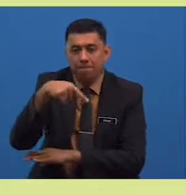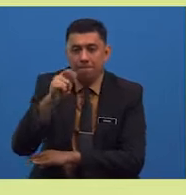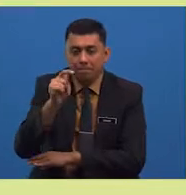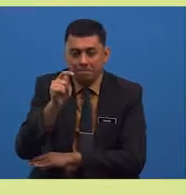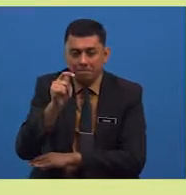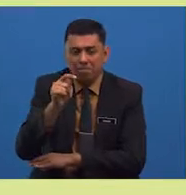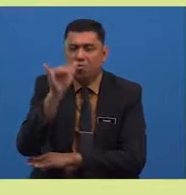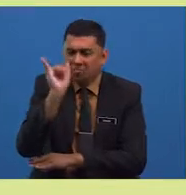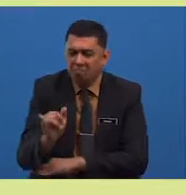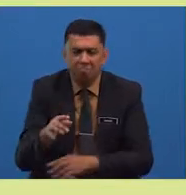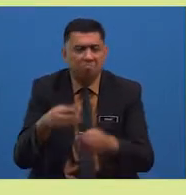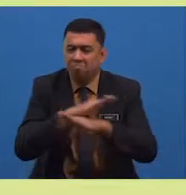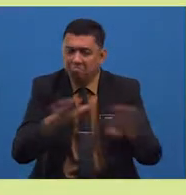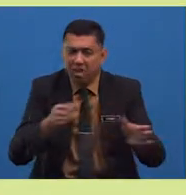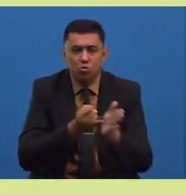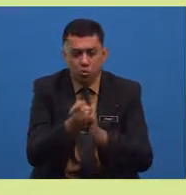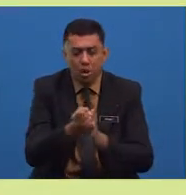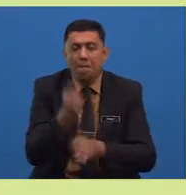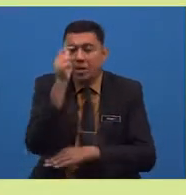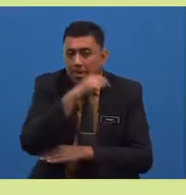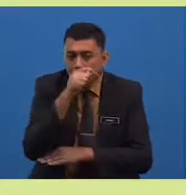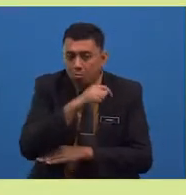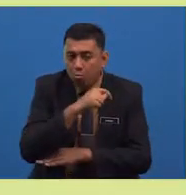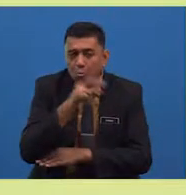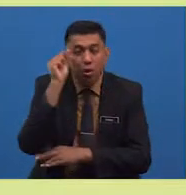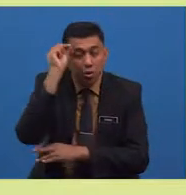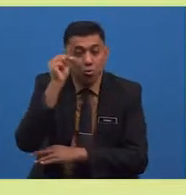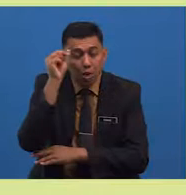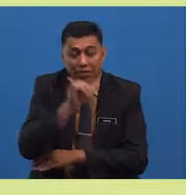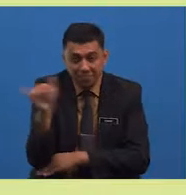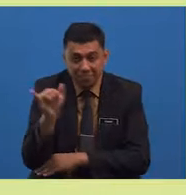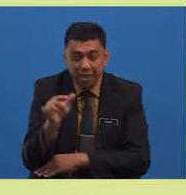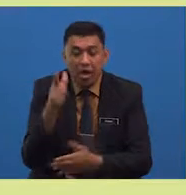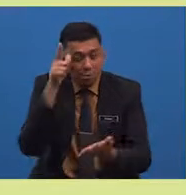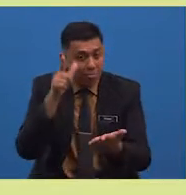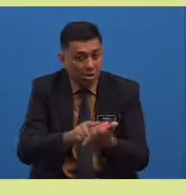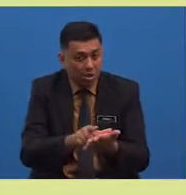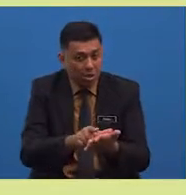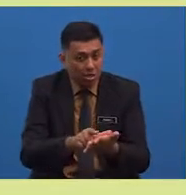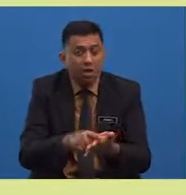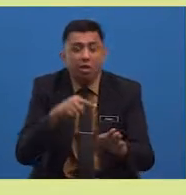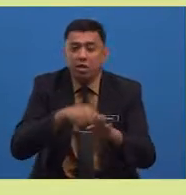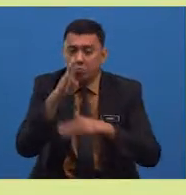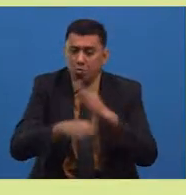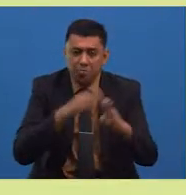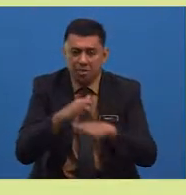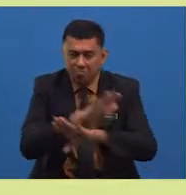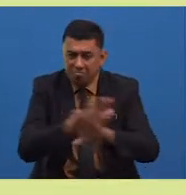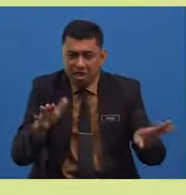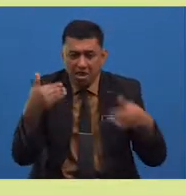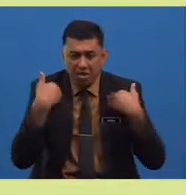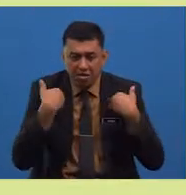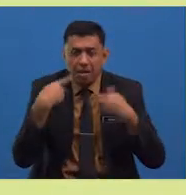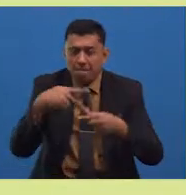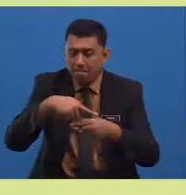kerana telah menipu tuannya dengan melaporkan bahawa di bumi tidak ada padi